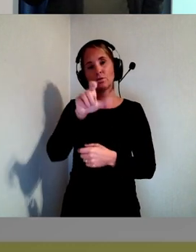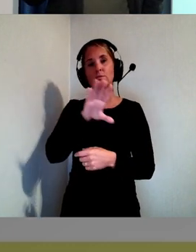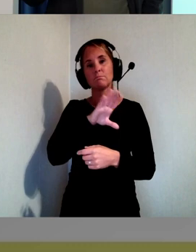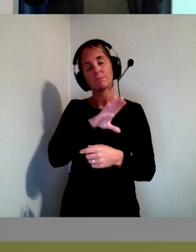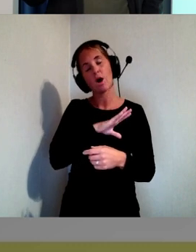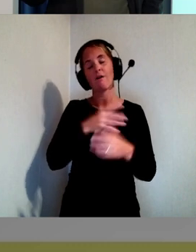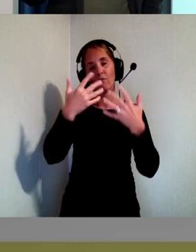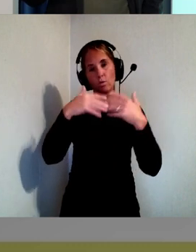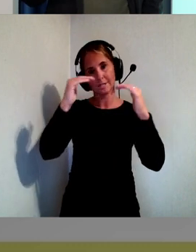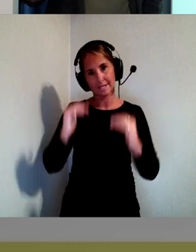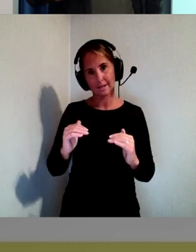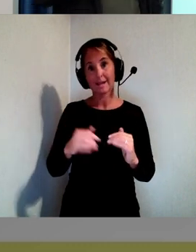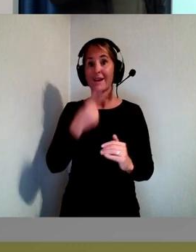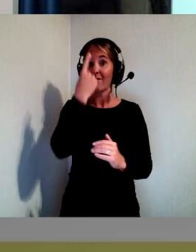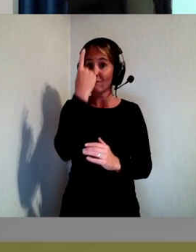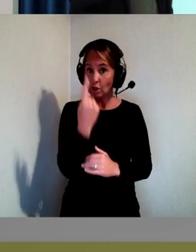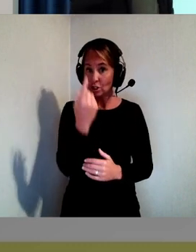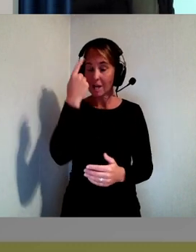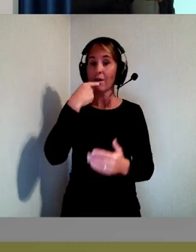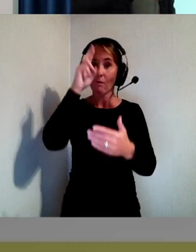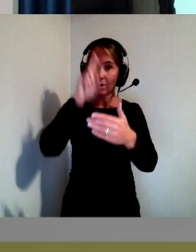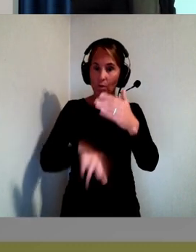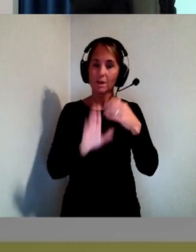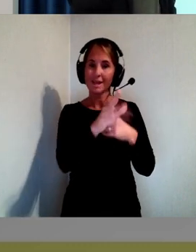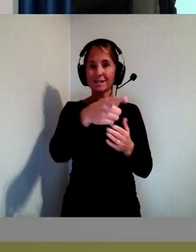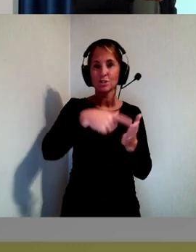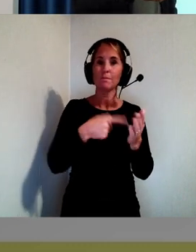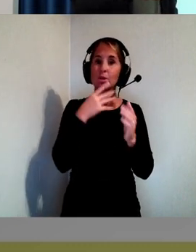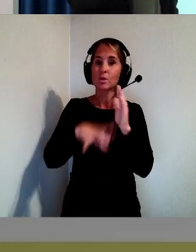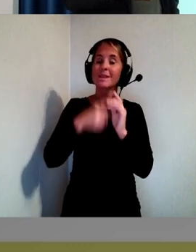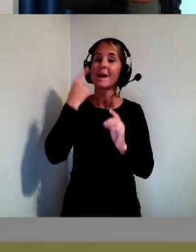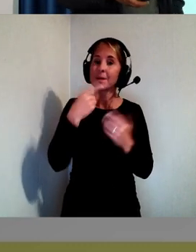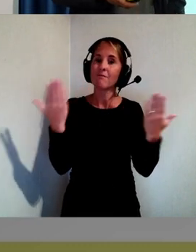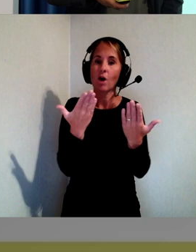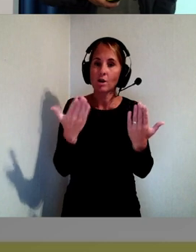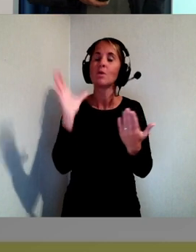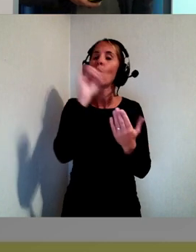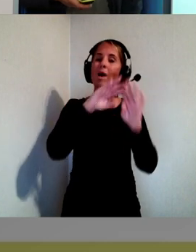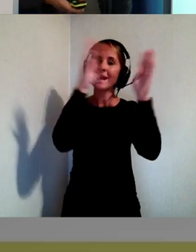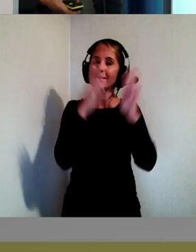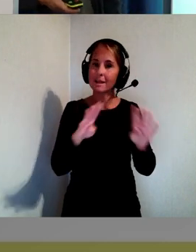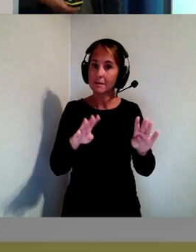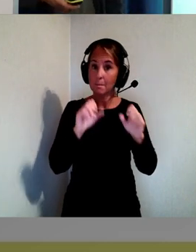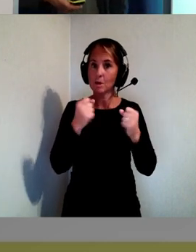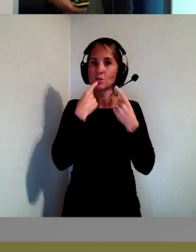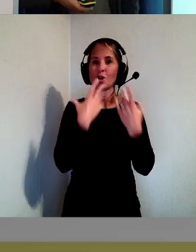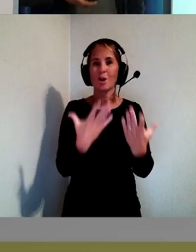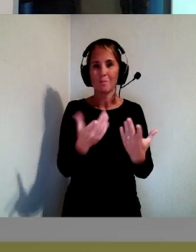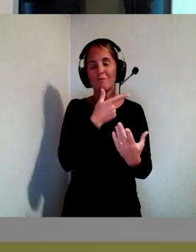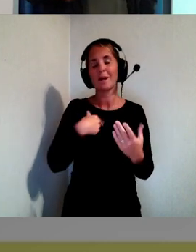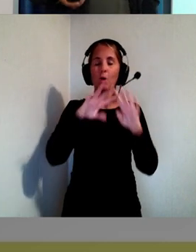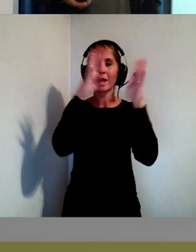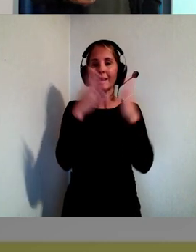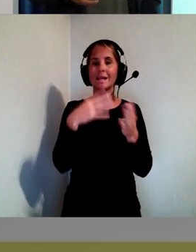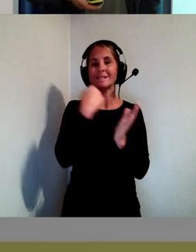första konventionen i sitt slag som nämner vad? Jo, internet. Måste du säga det när vi är på internetstiftelsen.